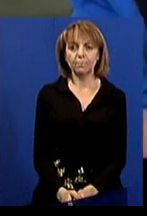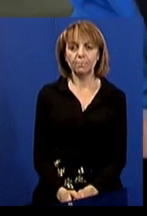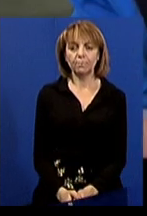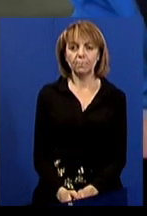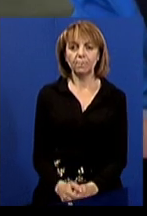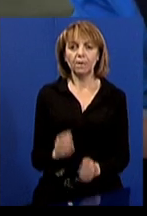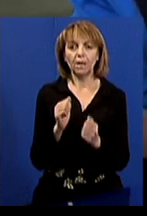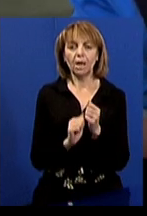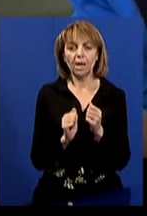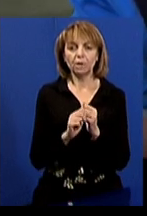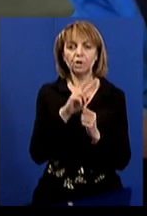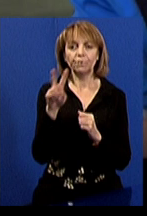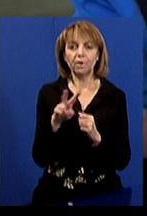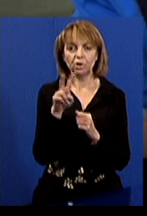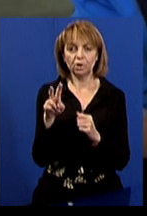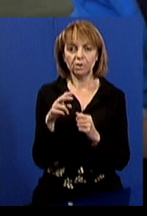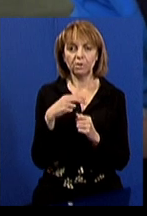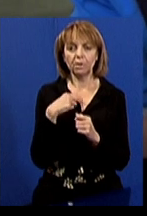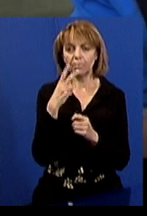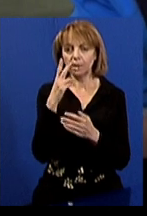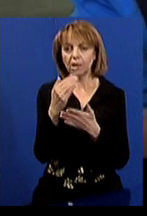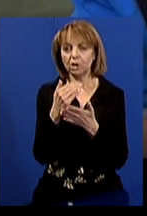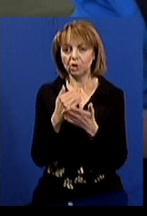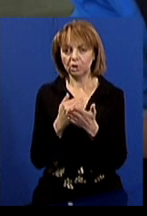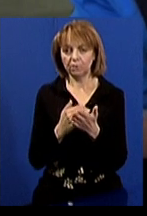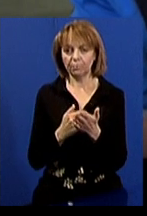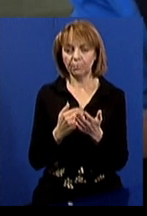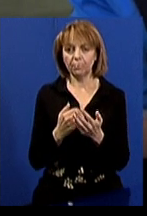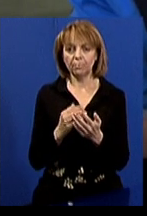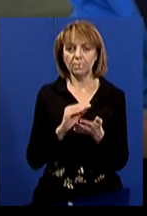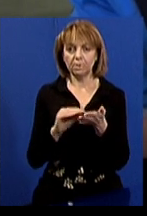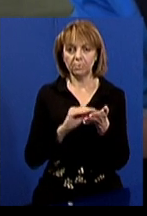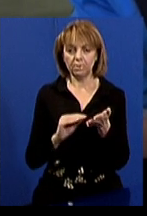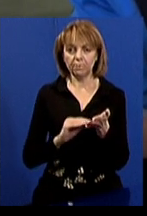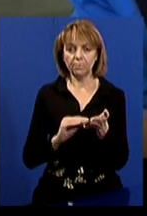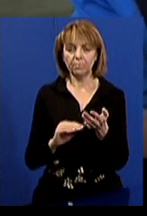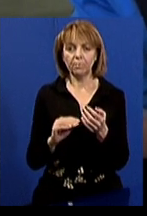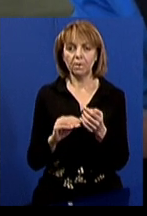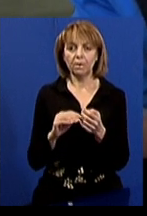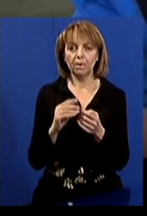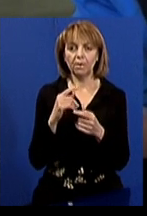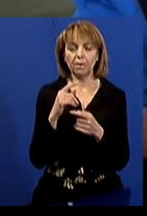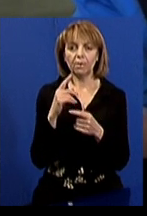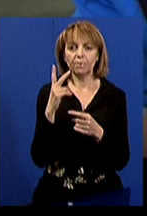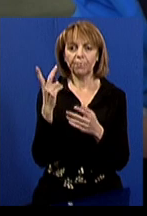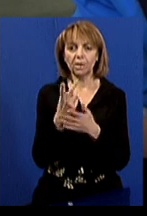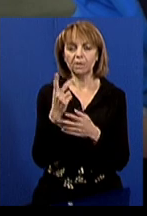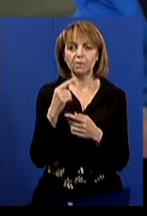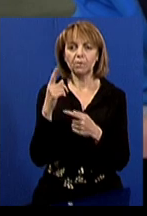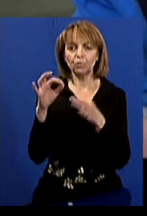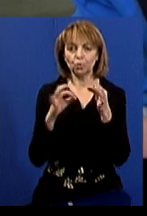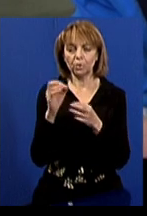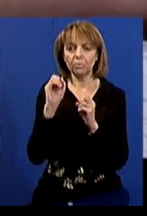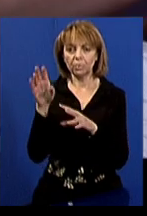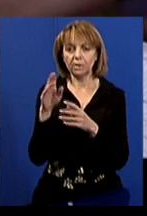«Кожні дві години ми знімаємо режими. Двічі на добу передаємо на диспетчерську,